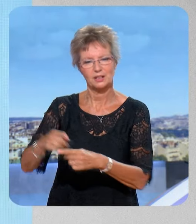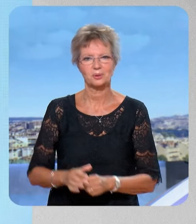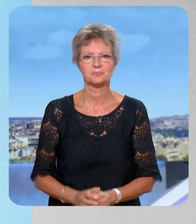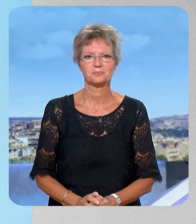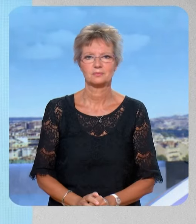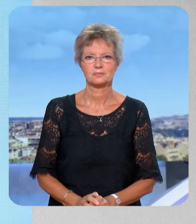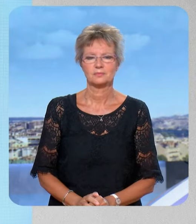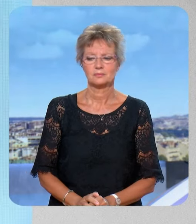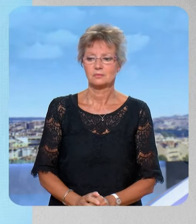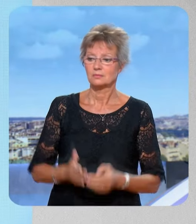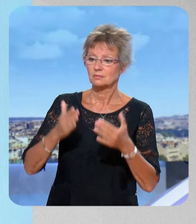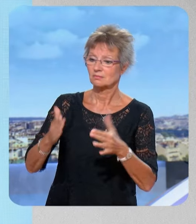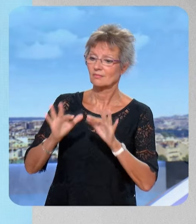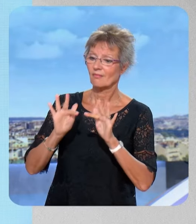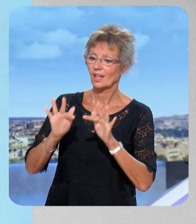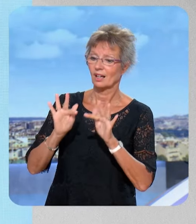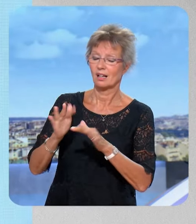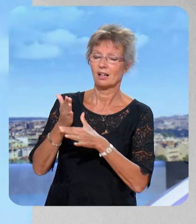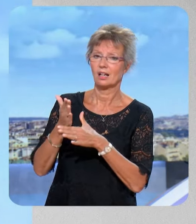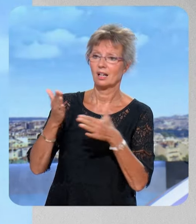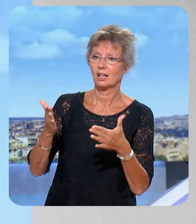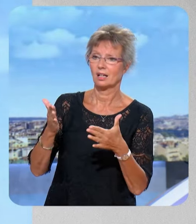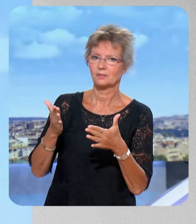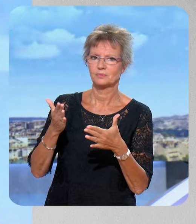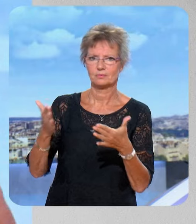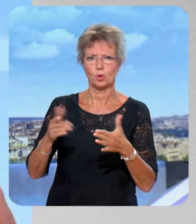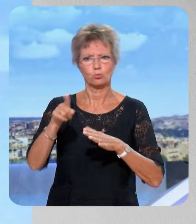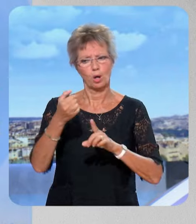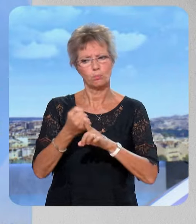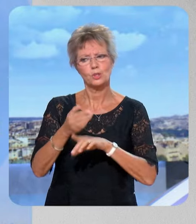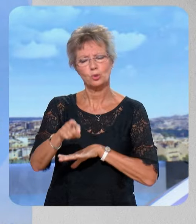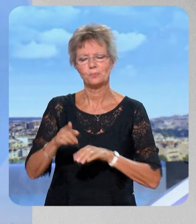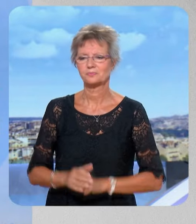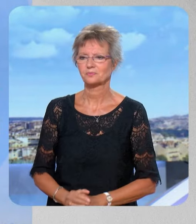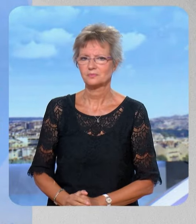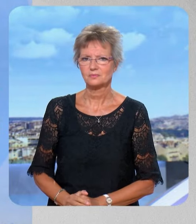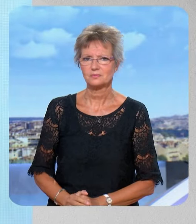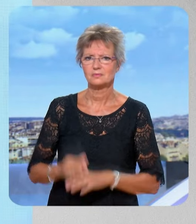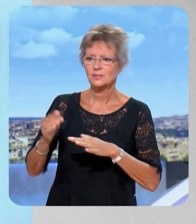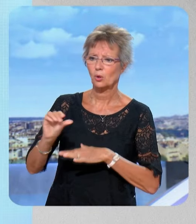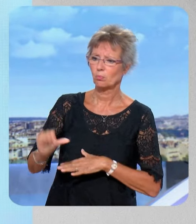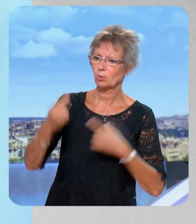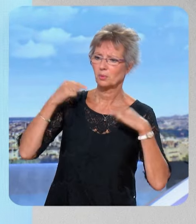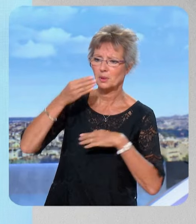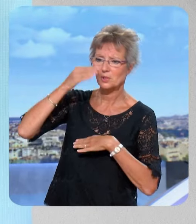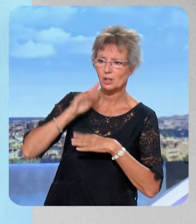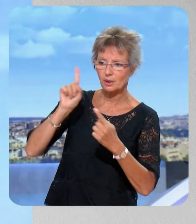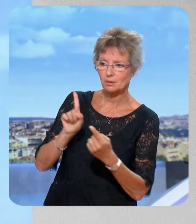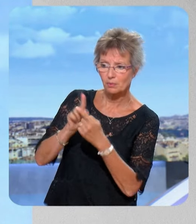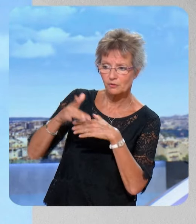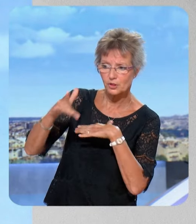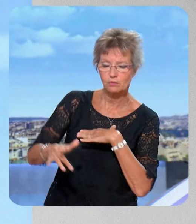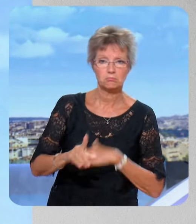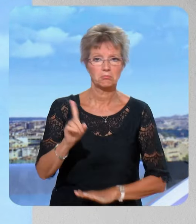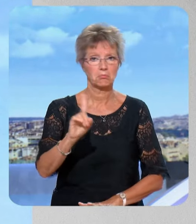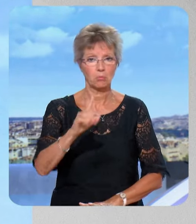militant, évidemment, qui revient. Vous en êtes tous vos rapports avec... Non, économique. Si, Vous l'avez déjà rencontré, Michel Barnier, ou pas, vous ? Non, je n